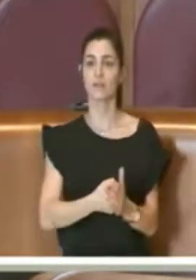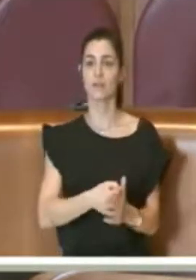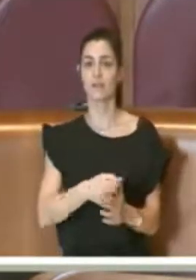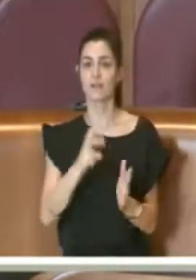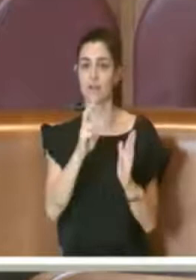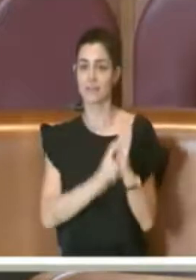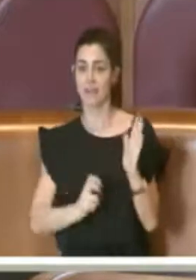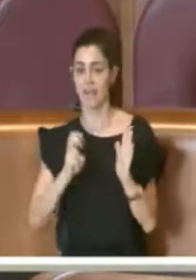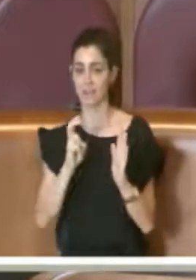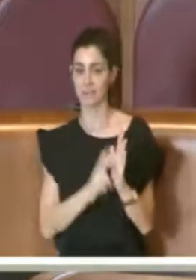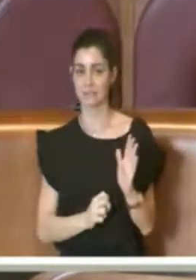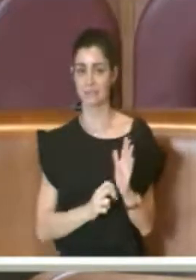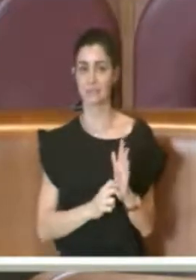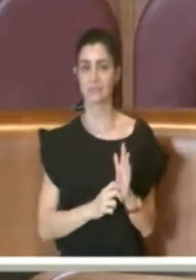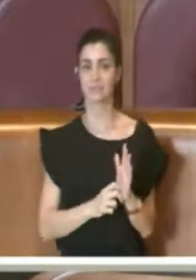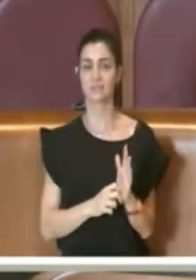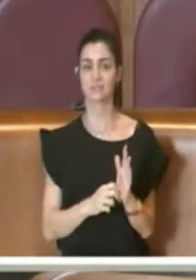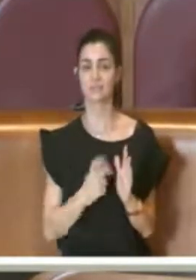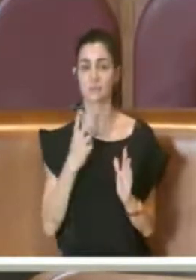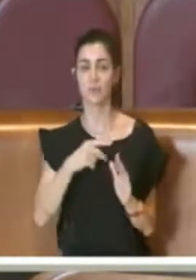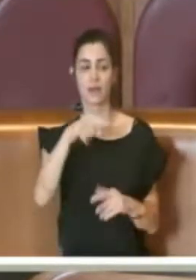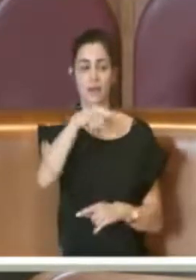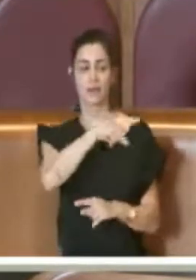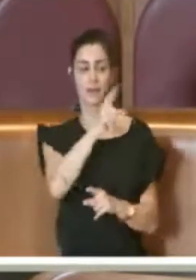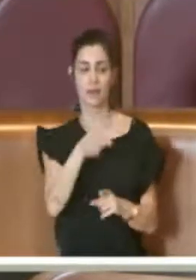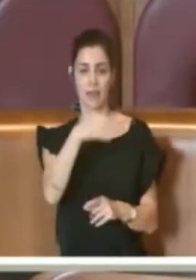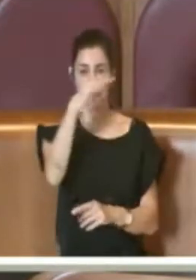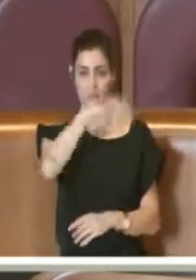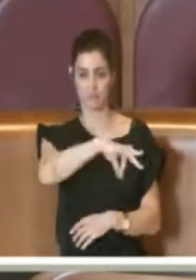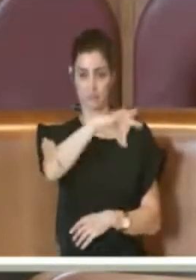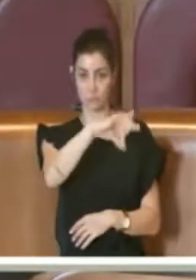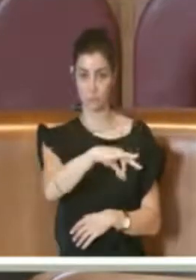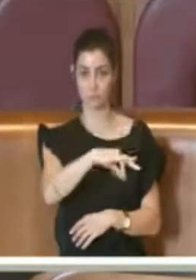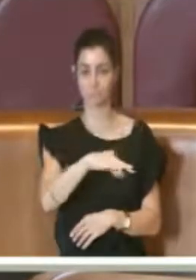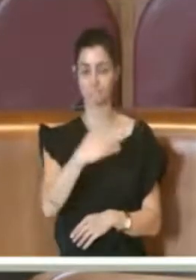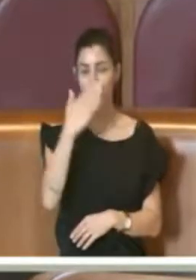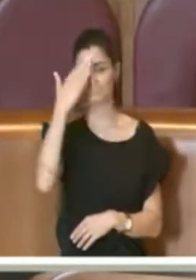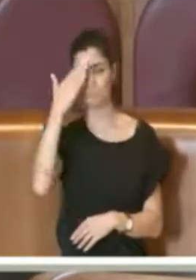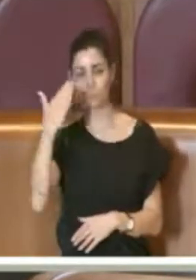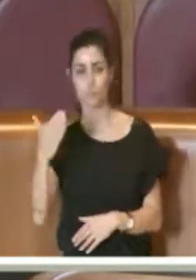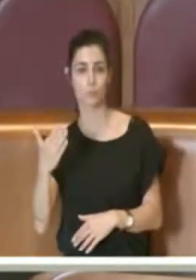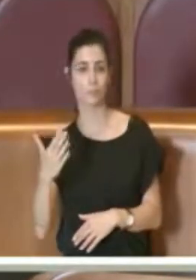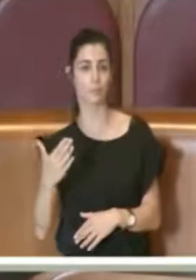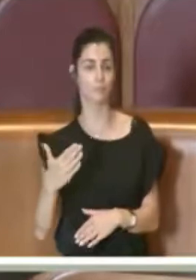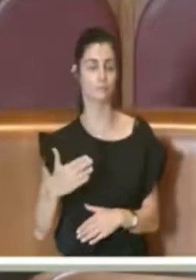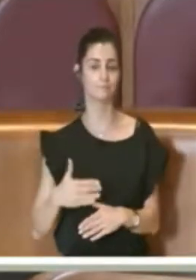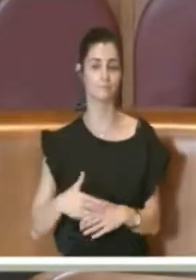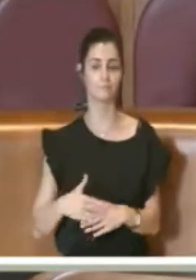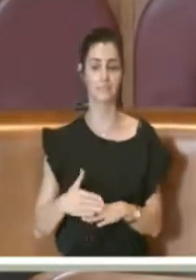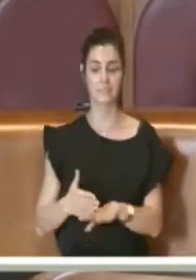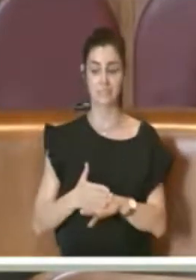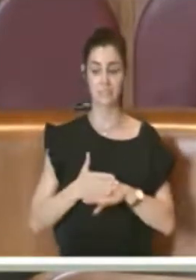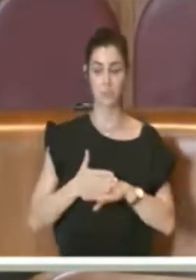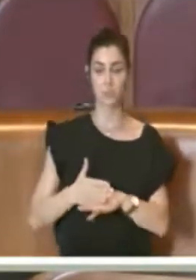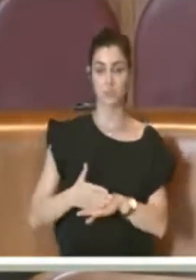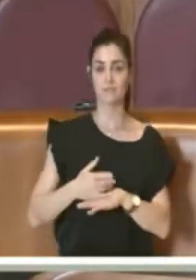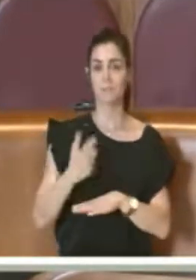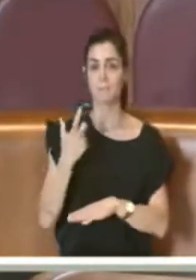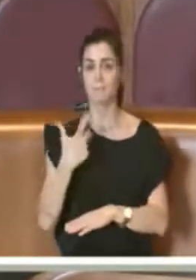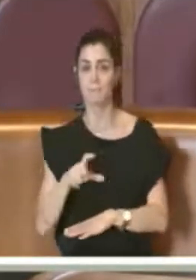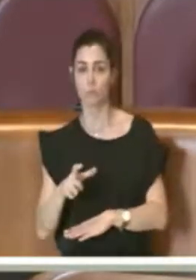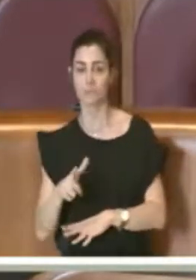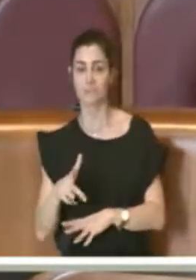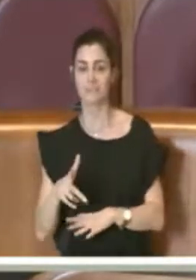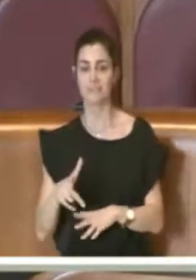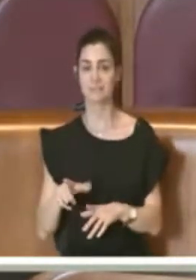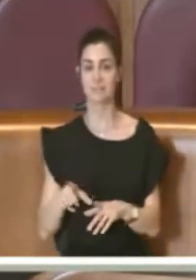riguarda le locazioni. Purtroppo nonostante poi si possa condividere anche le motivazioni e la razza